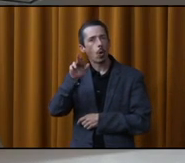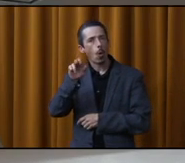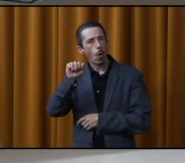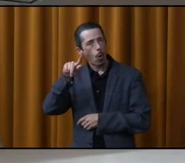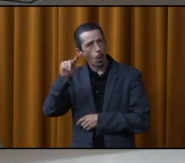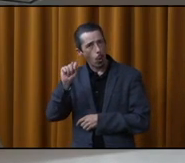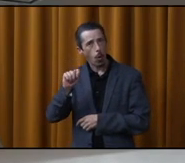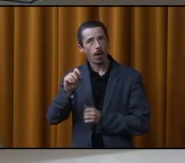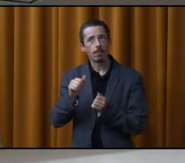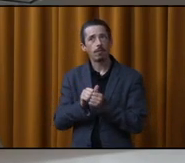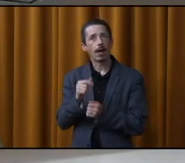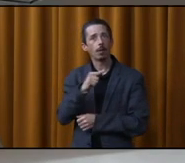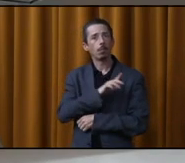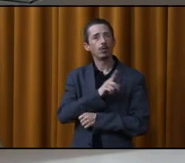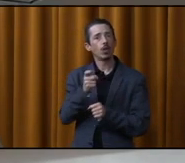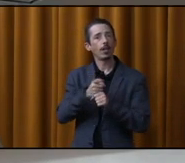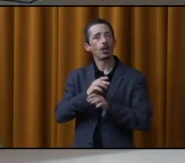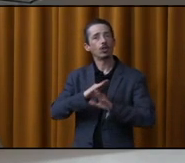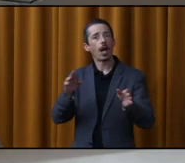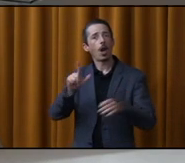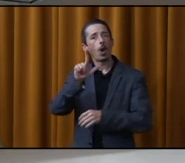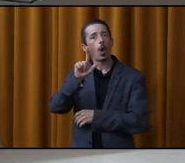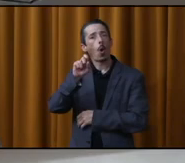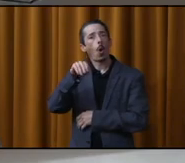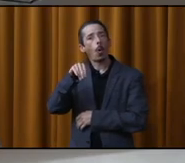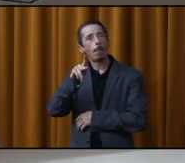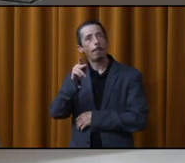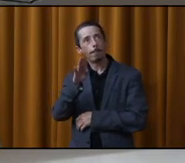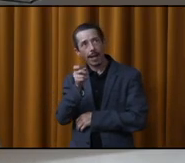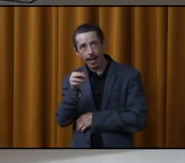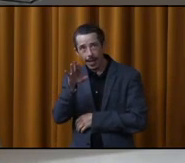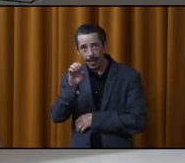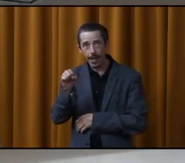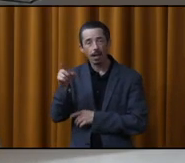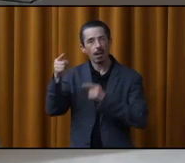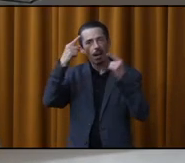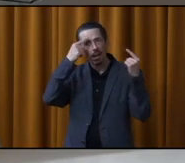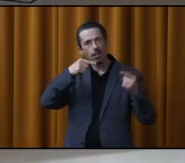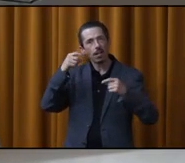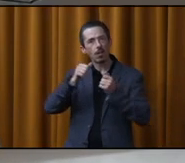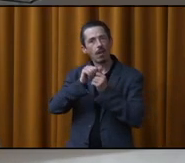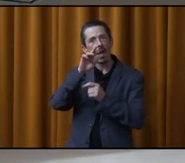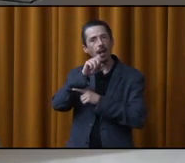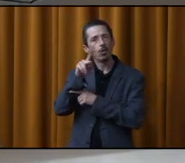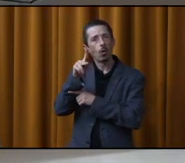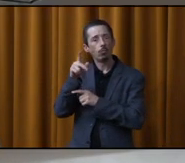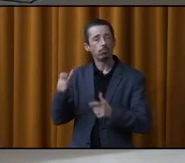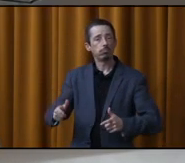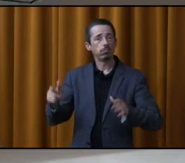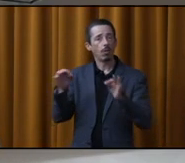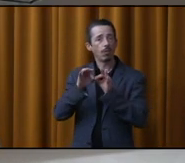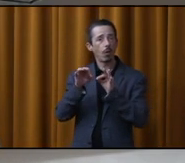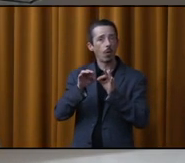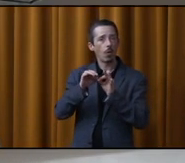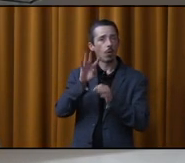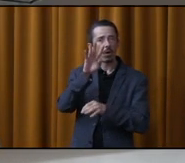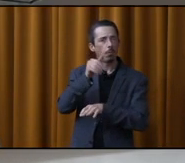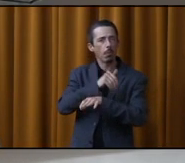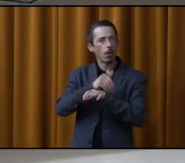M. Lompré, qui était ici. L'entente d'Anouk, qui est un bâtiment qui a coûté près de 4 millions de dollars au 421